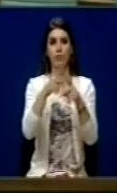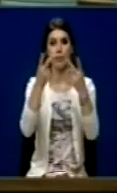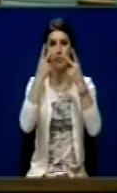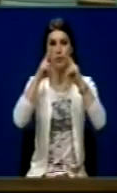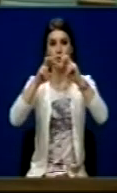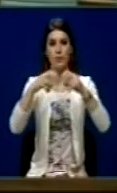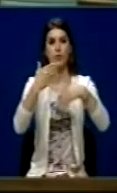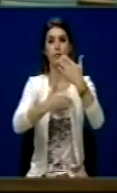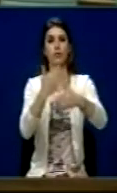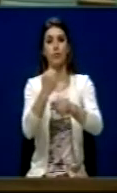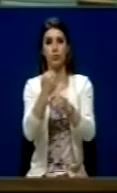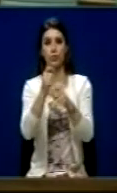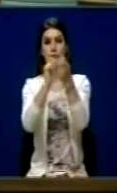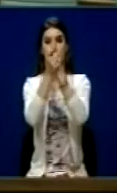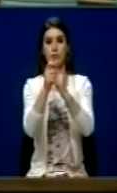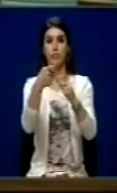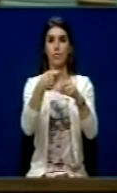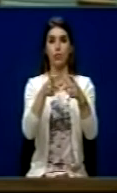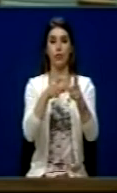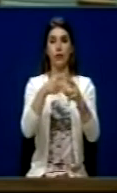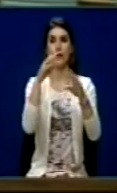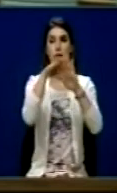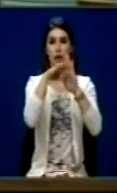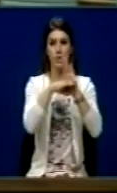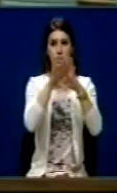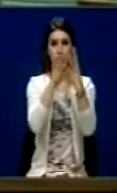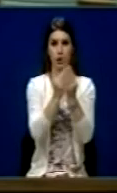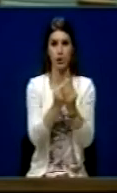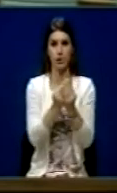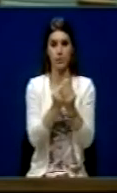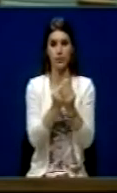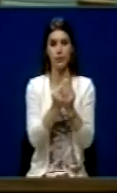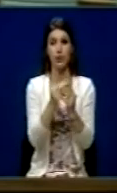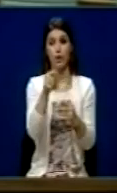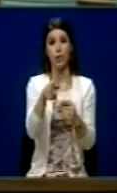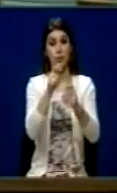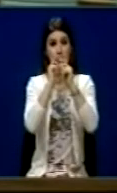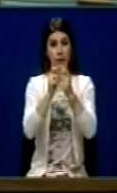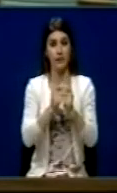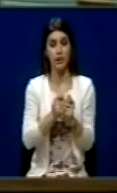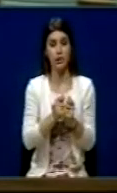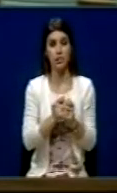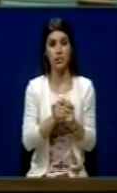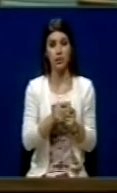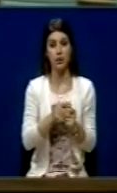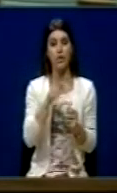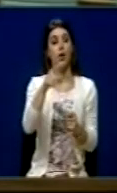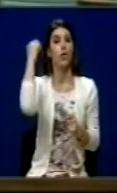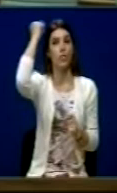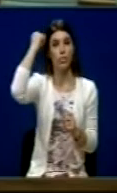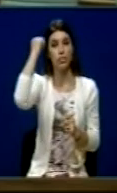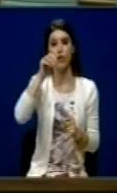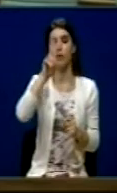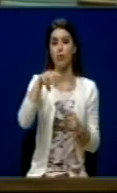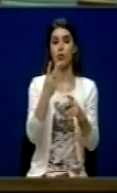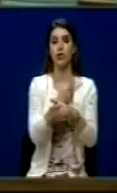që të ndryshoj kushtetutën dhe lisë dhe Kosovës ka shqikë saj marveshë. Pra, me këtë marveshë, natërështë që Kosova dhëtë